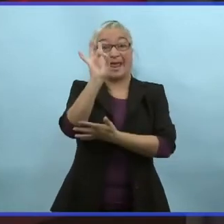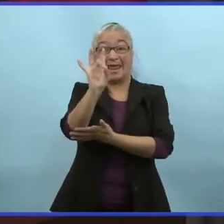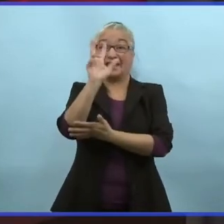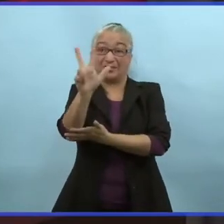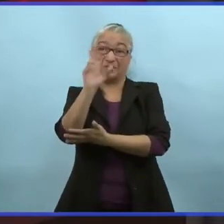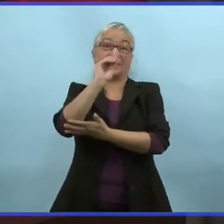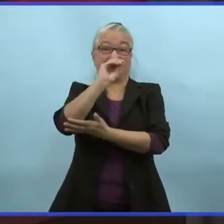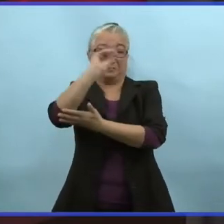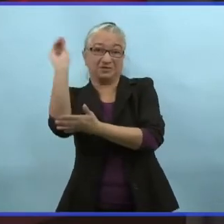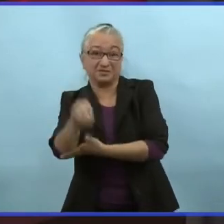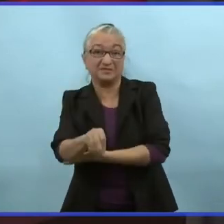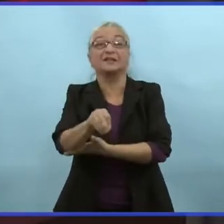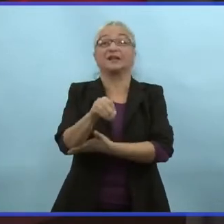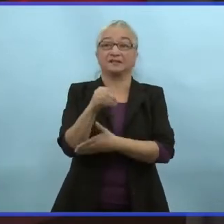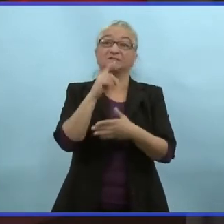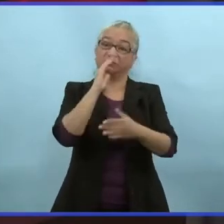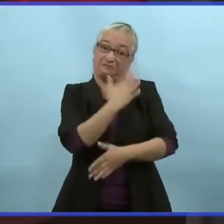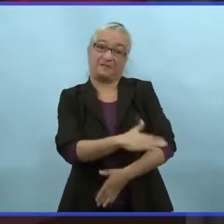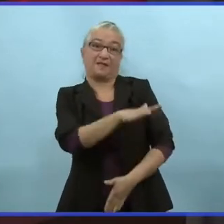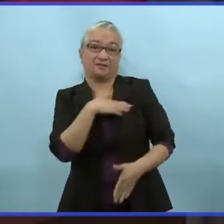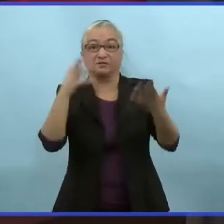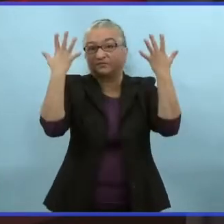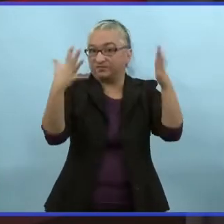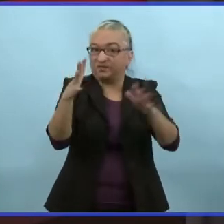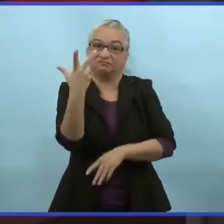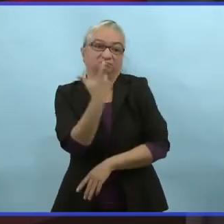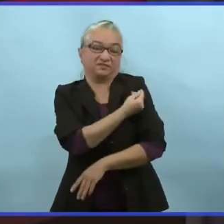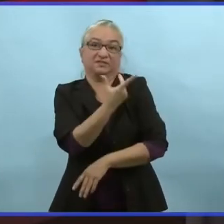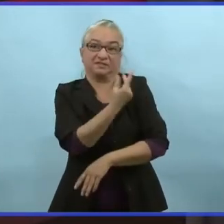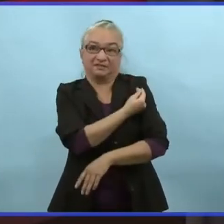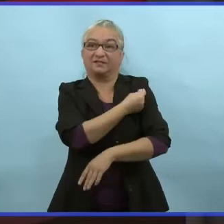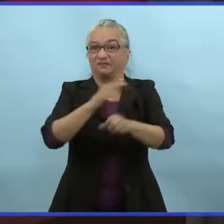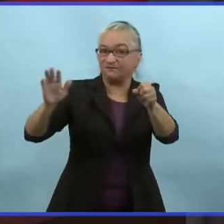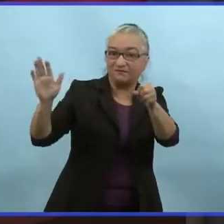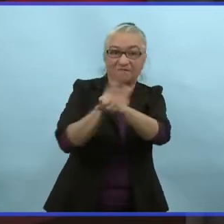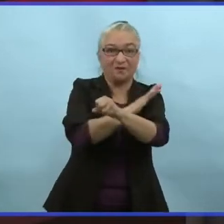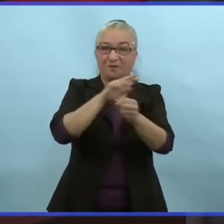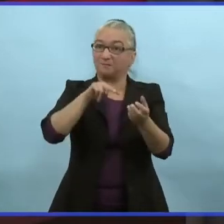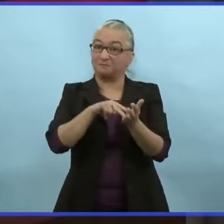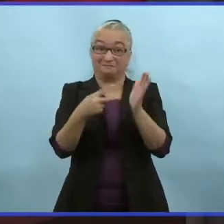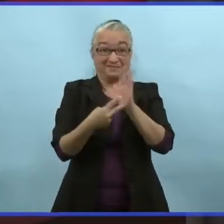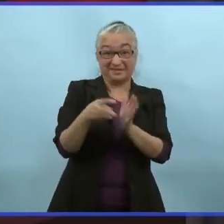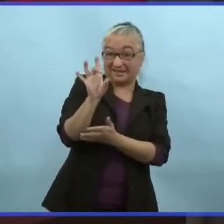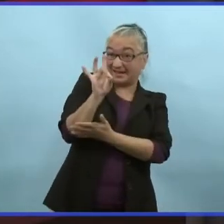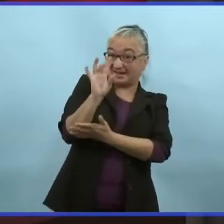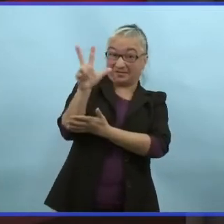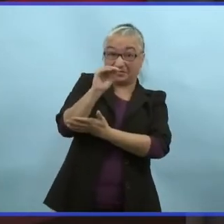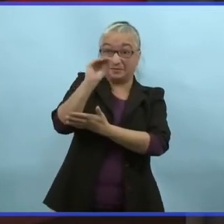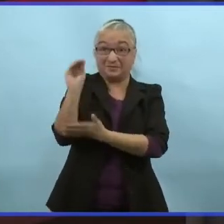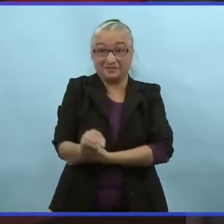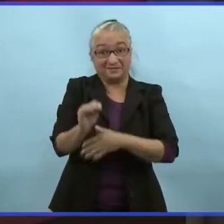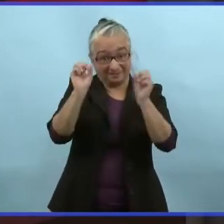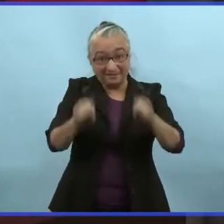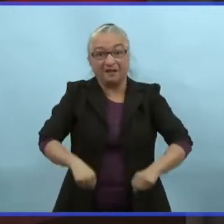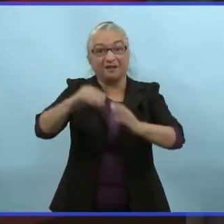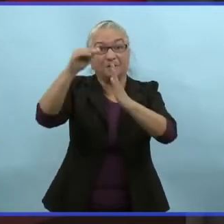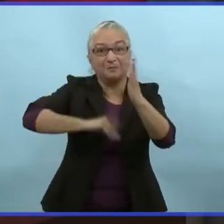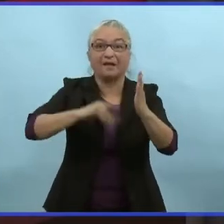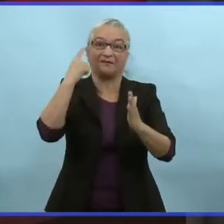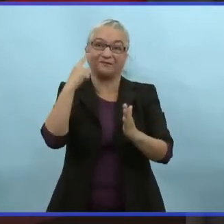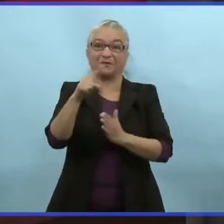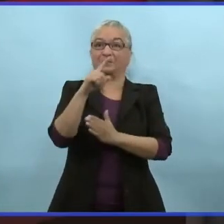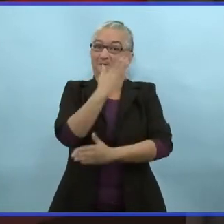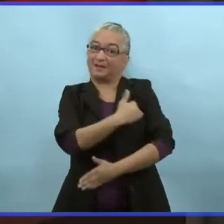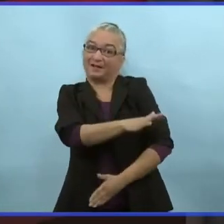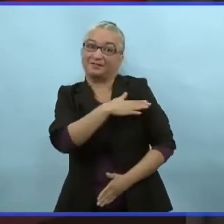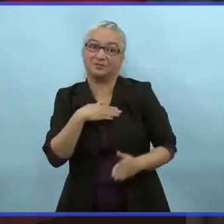'hui, environ 83% des manitoba admissibles sont vaccinés et ils